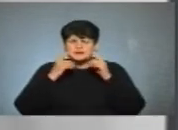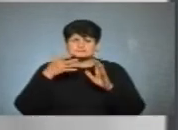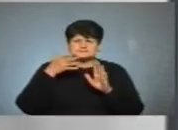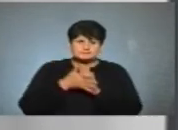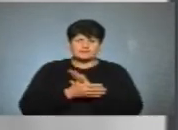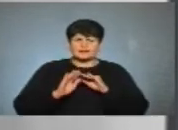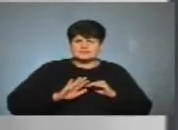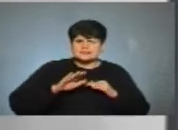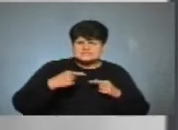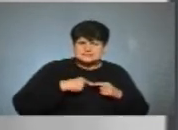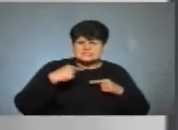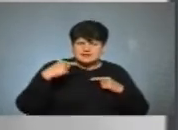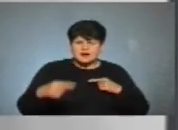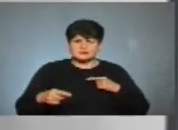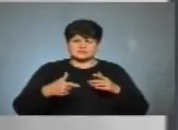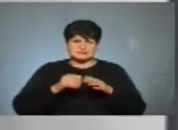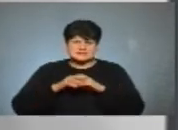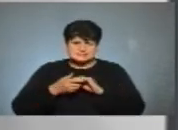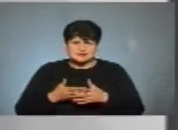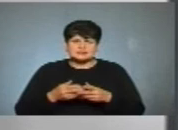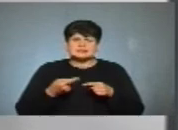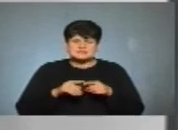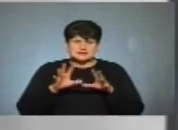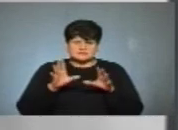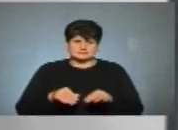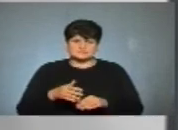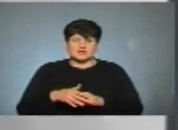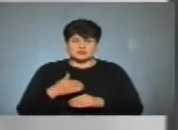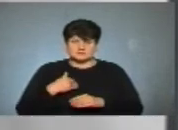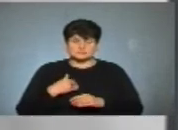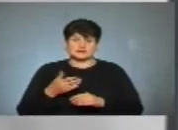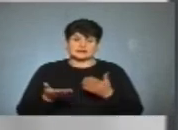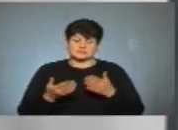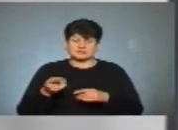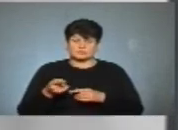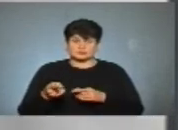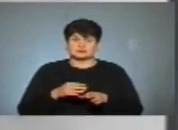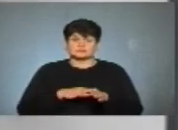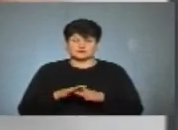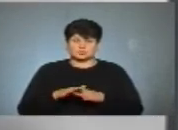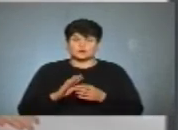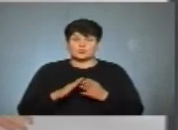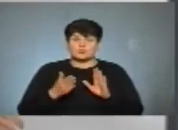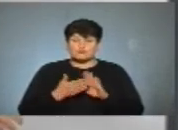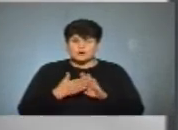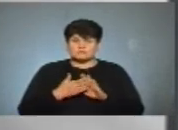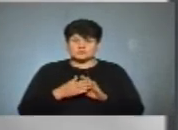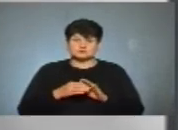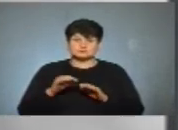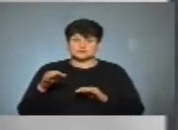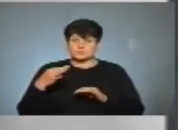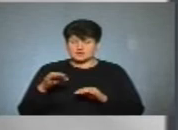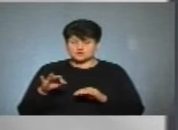дистанції, антисептики, маски. Але ж ви розумієте, що як в битерна поля не дотримувалися умов помаранчевої зони, то не опинилися по червоній?